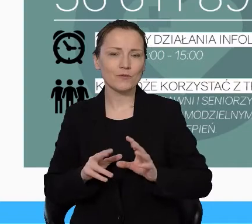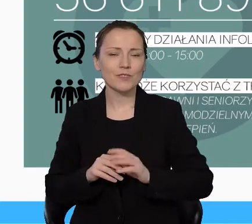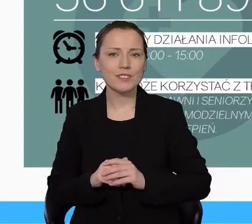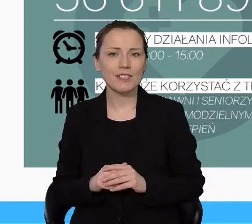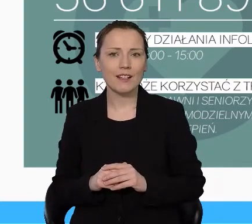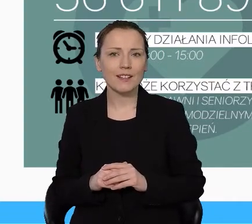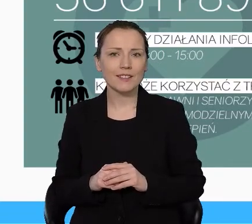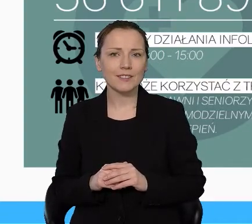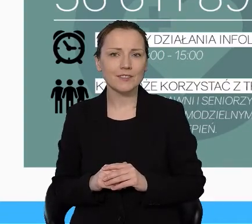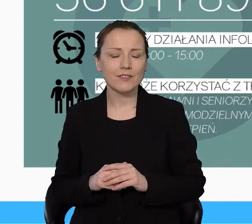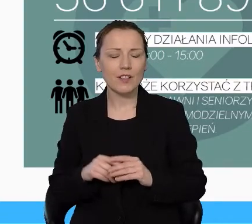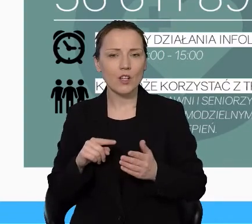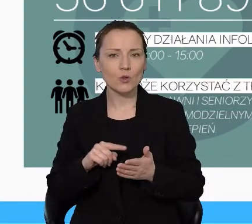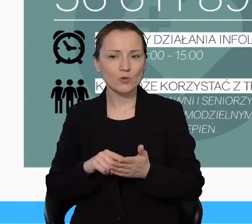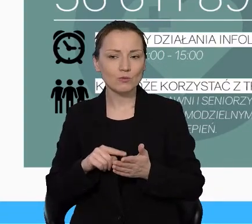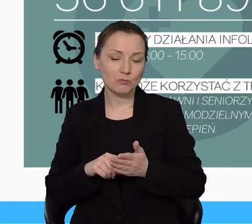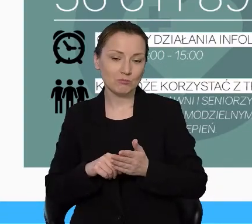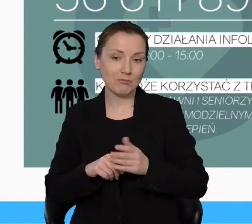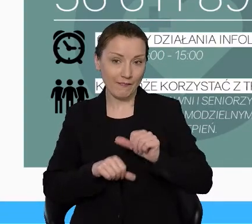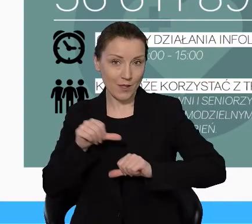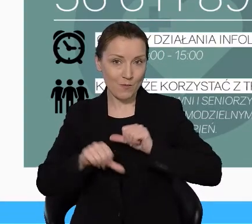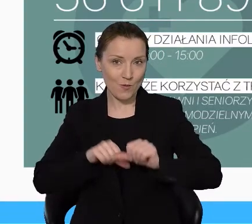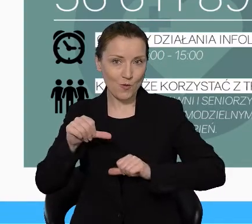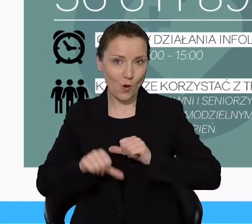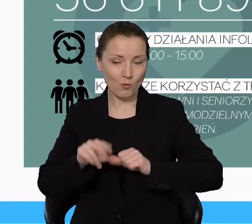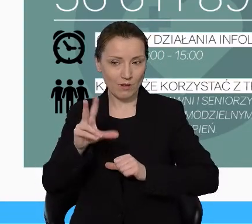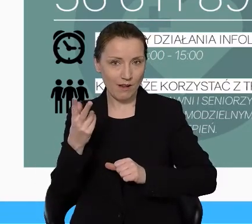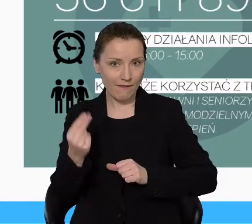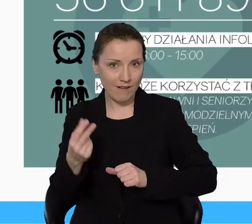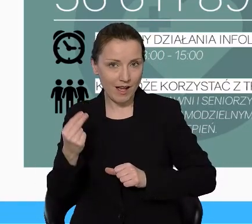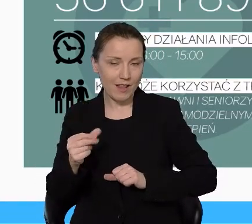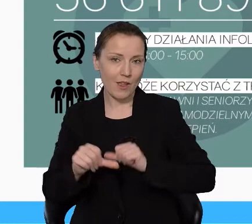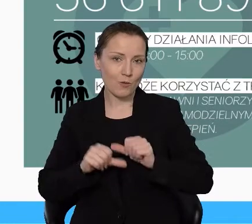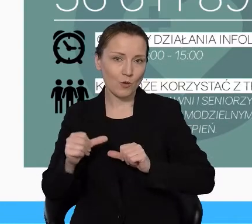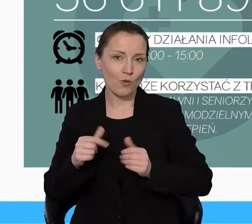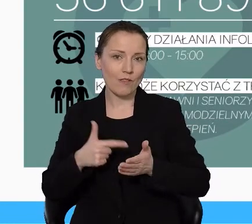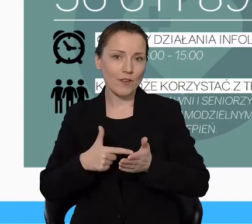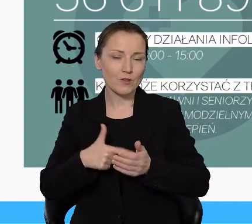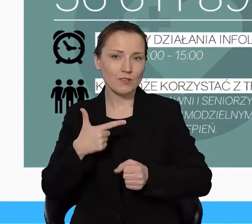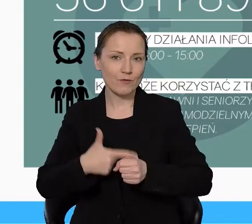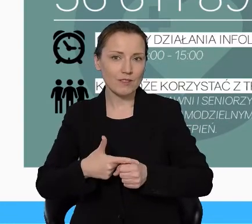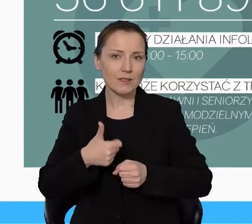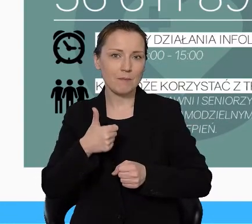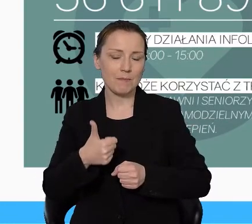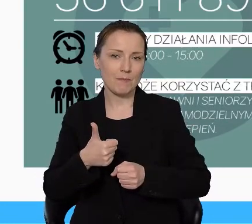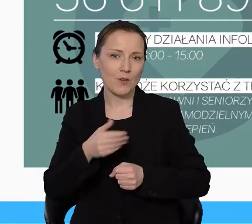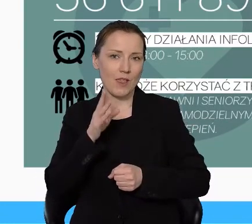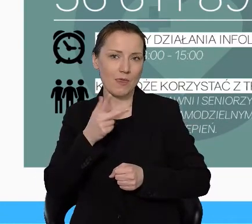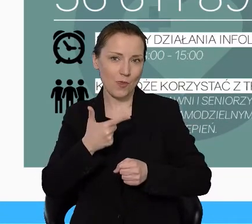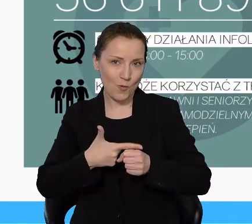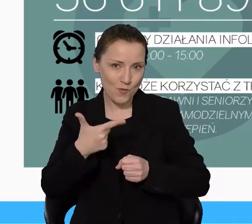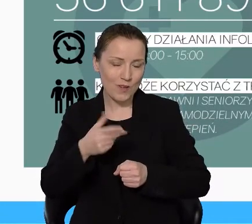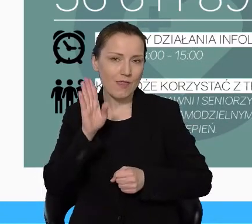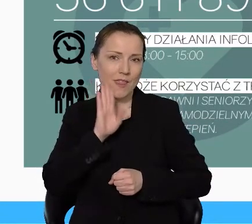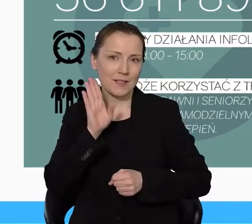Oczywiście funkcjonuje to także i w tym roku, w pierwszym kwartale 2022 roku, na pewno z tego nie